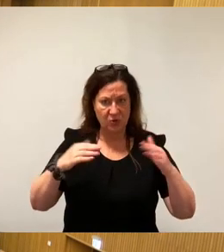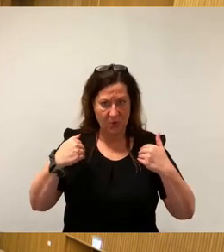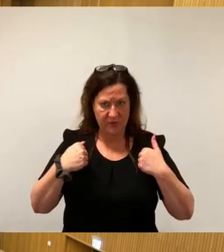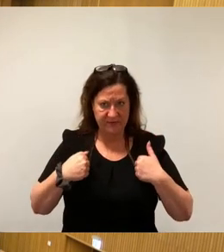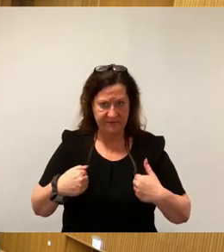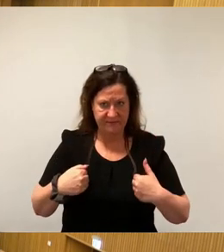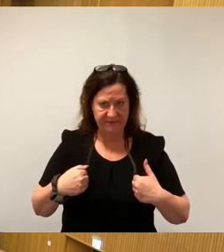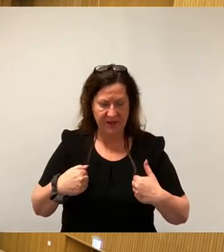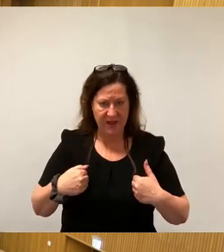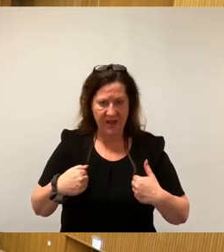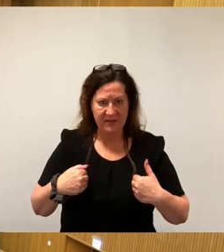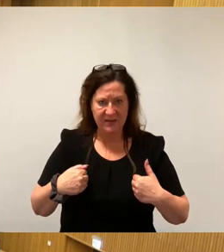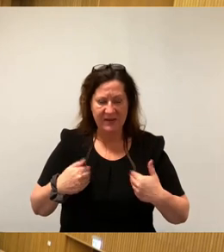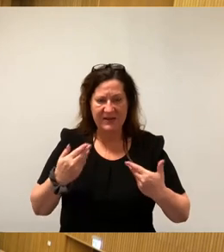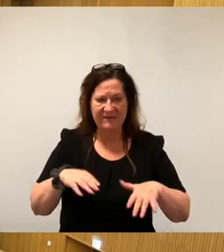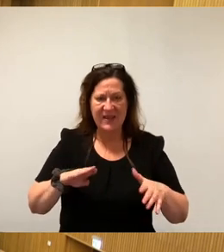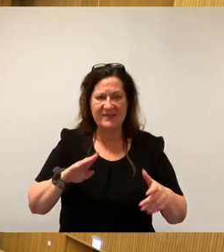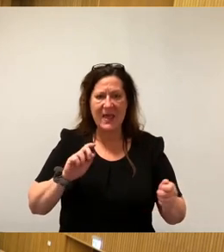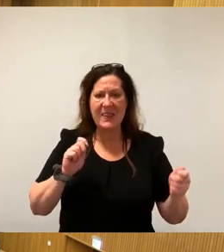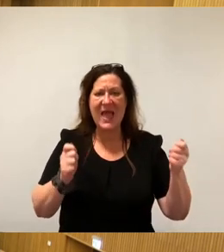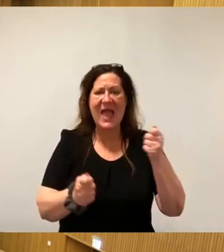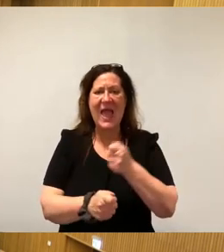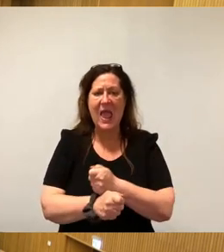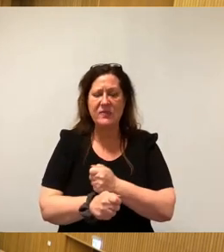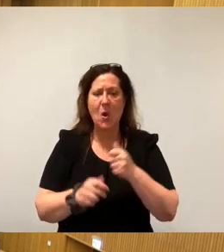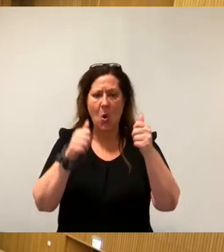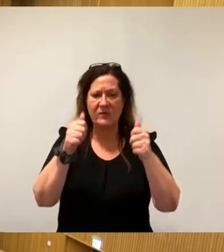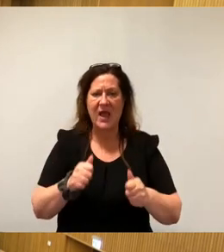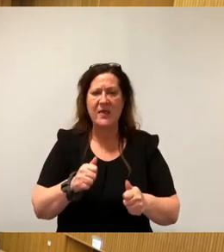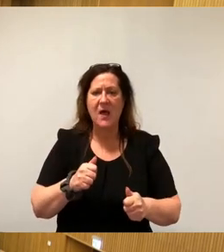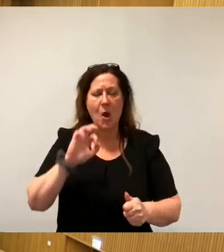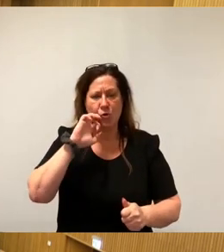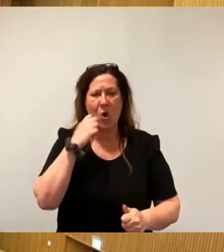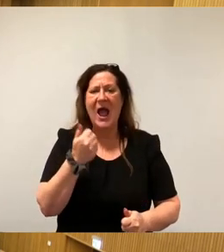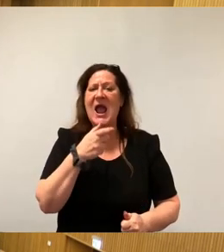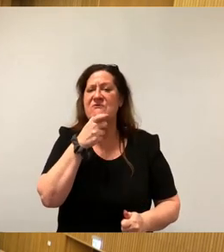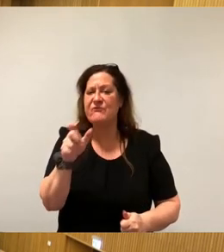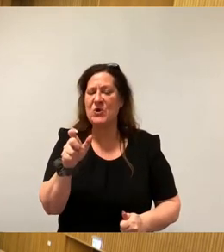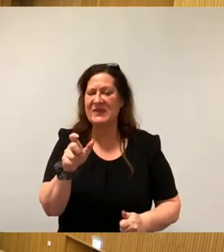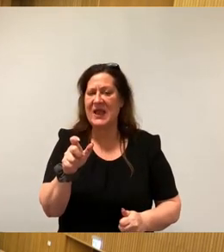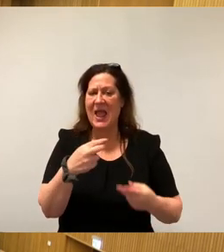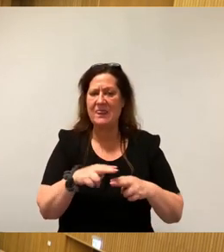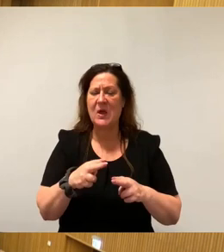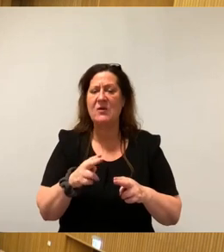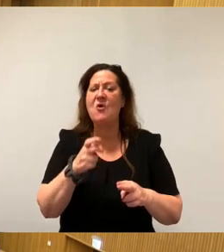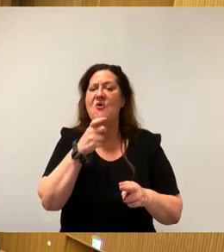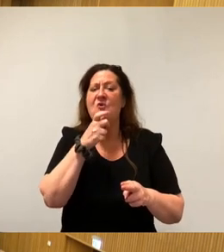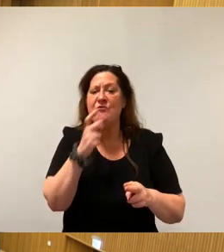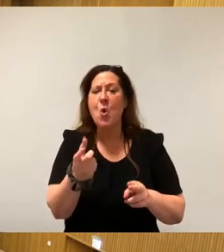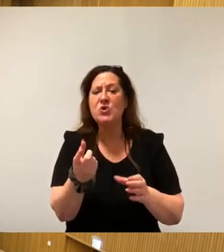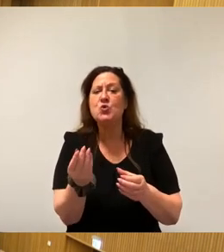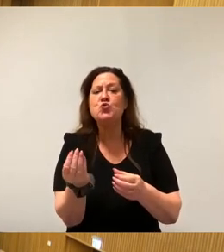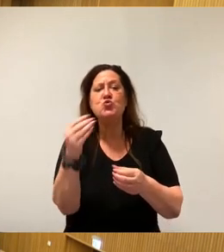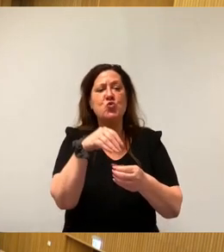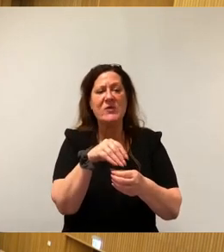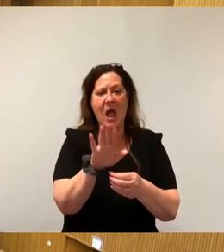den Änderungsantrag der CDU noch einmal in einem Wort geändert. Haben Sie das so mitbekommen, dass das statt zusätzlich wieder einstellen, also das statt